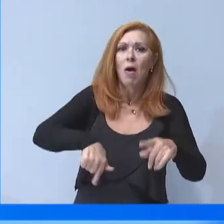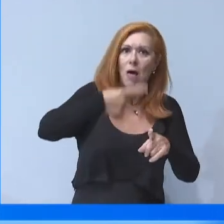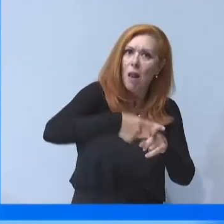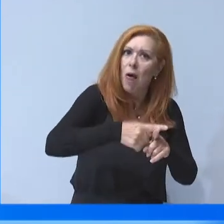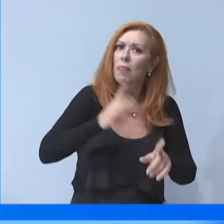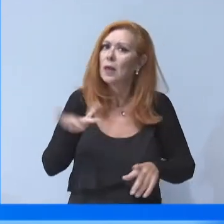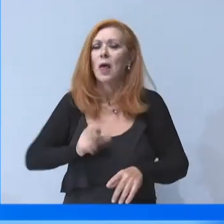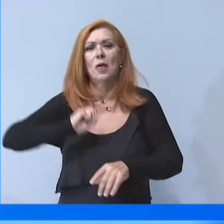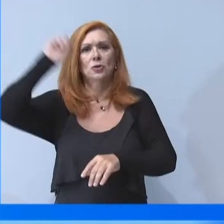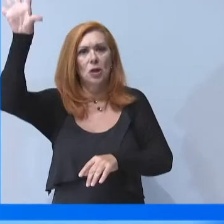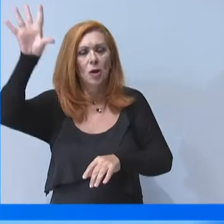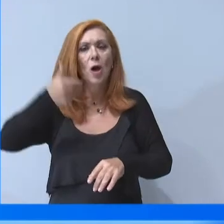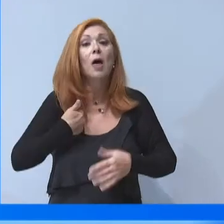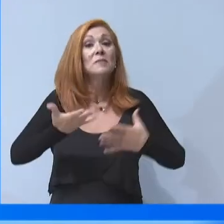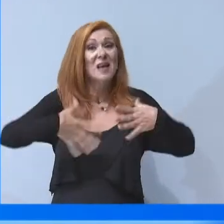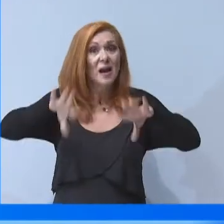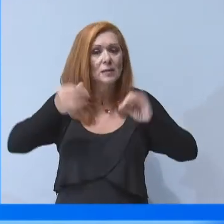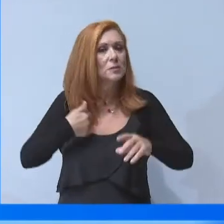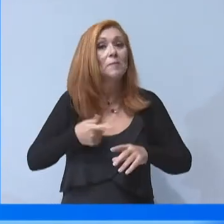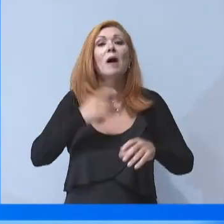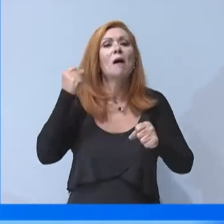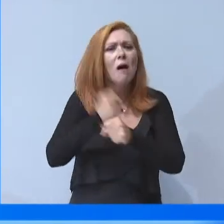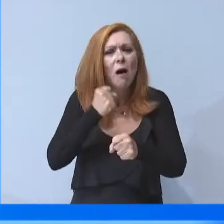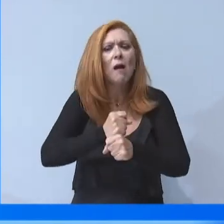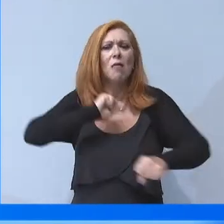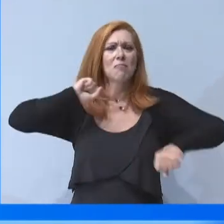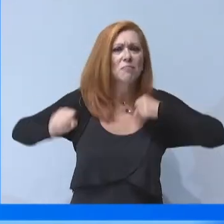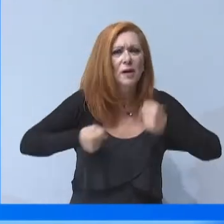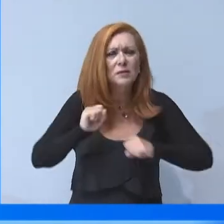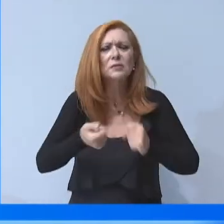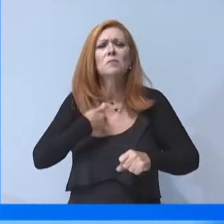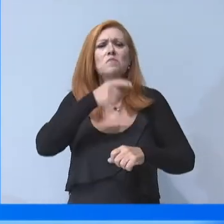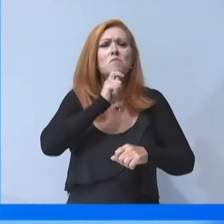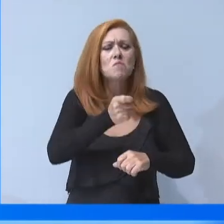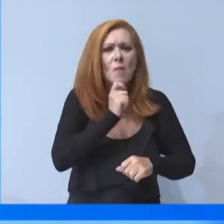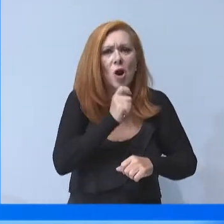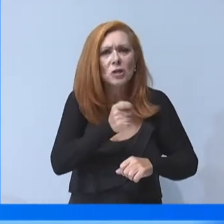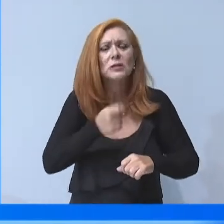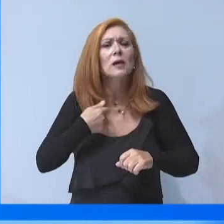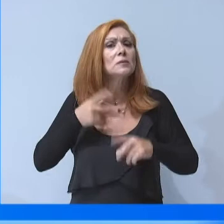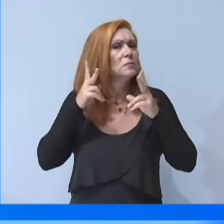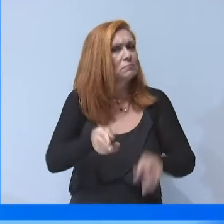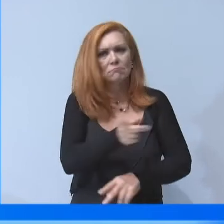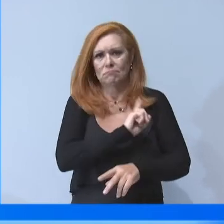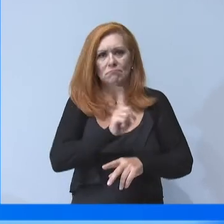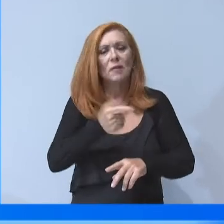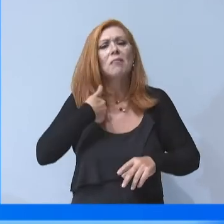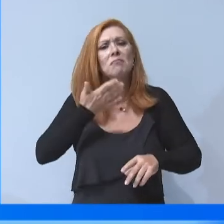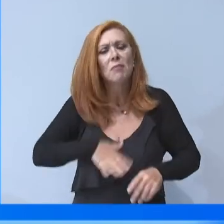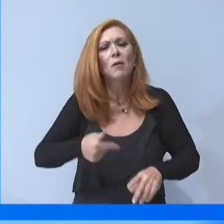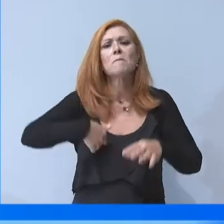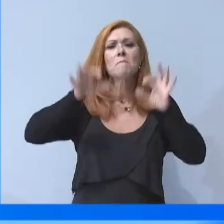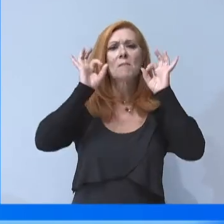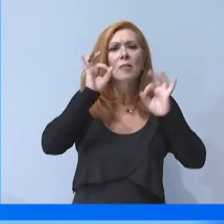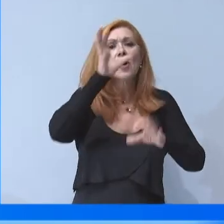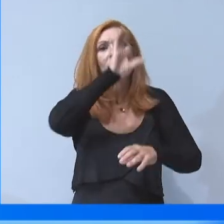Ξεκινήσαμε και δεν σταματάμε πια τα έργα, τις δράσεις, τις πολιτικές που απαιτούνται για να ανατάξουμε τη Μακεδονία και τη Θράκη στο